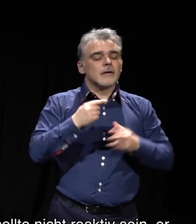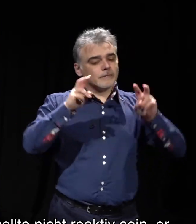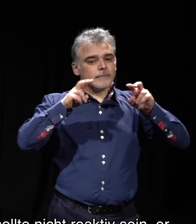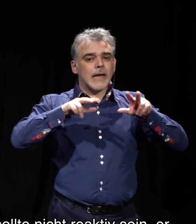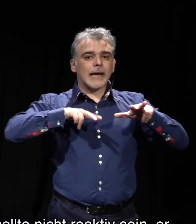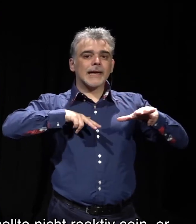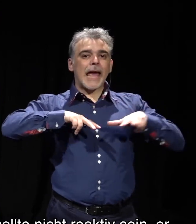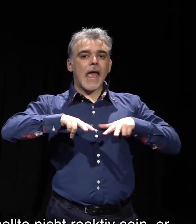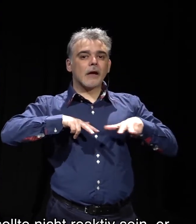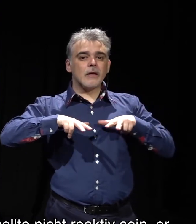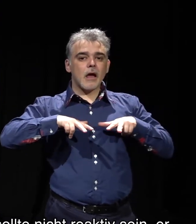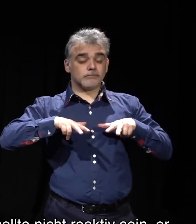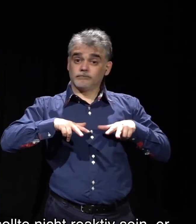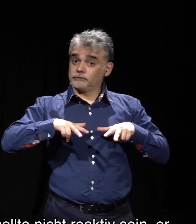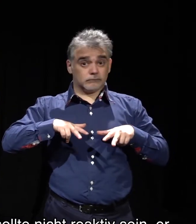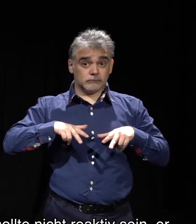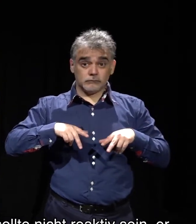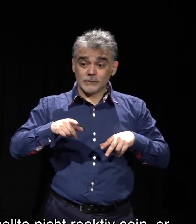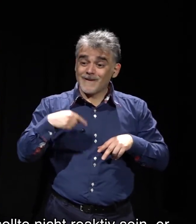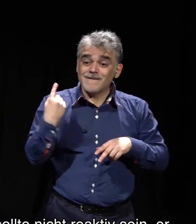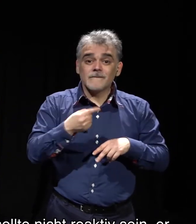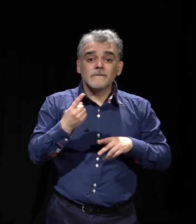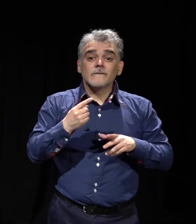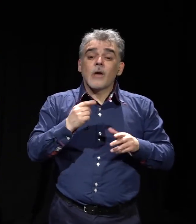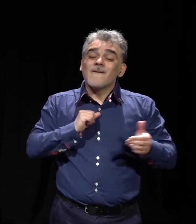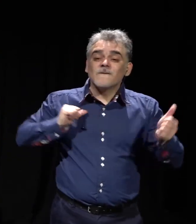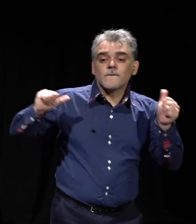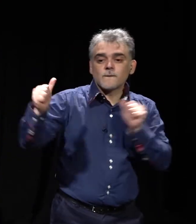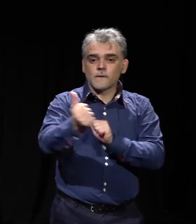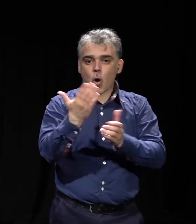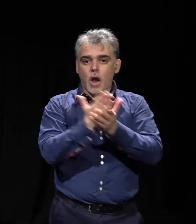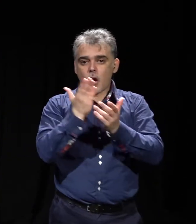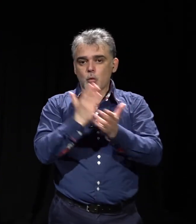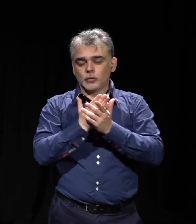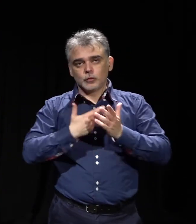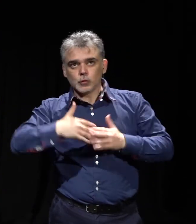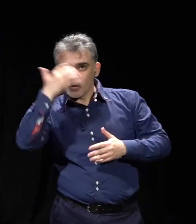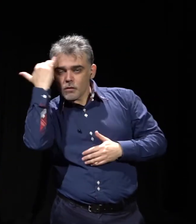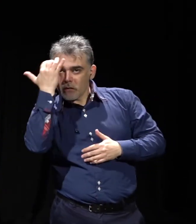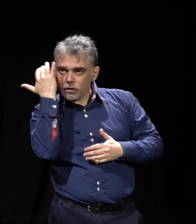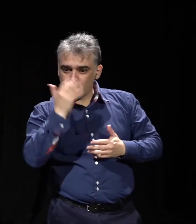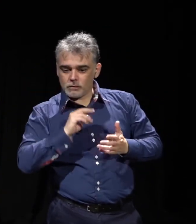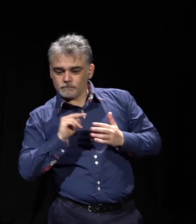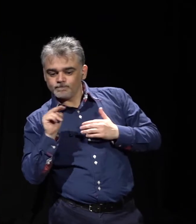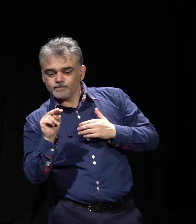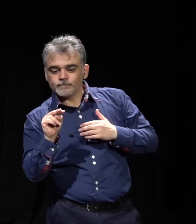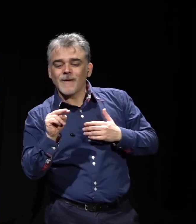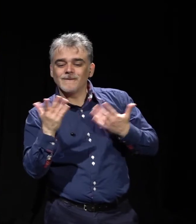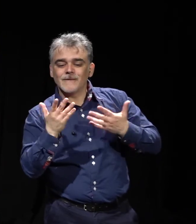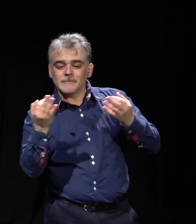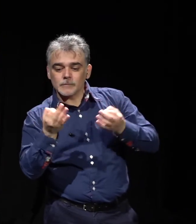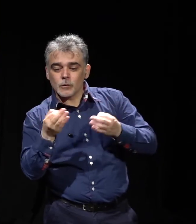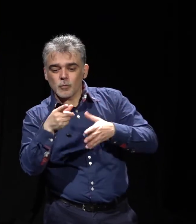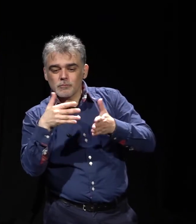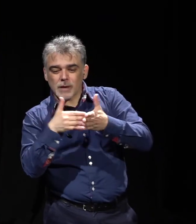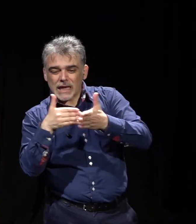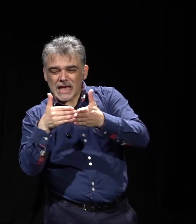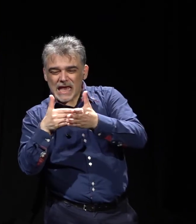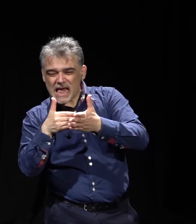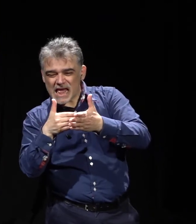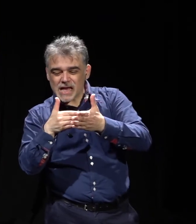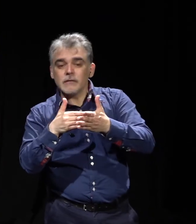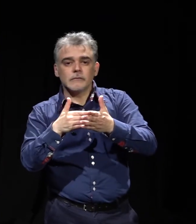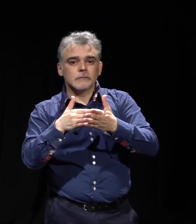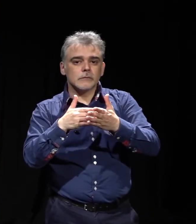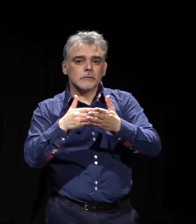-empt so people don't face the barrier in the first place. I think it's really important that we co-design access and